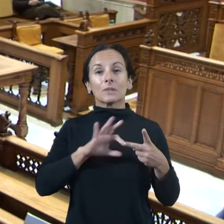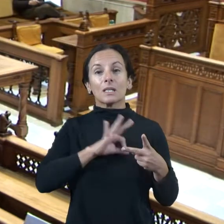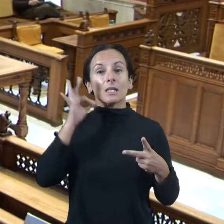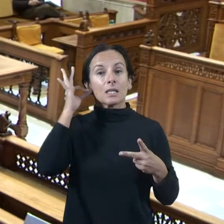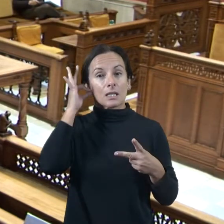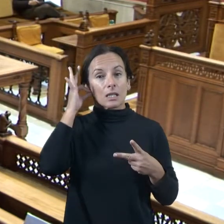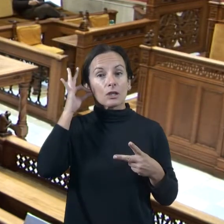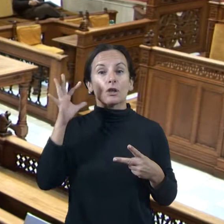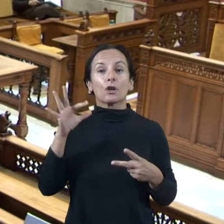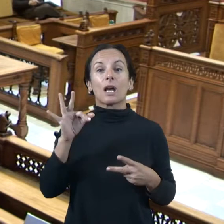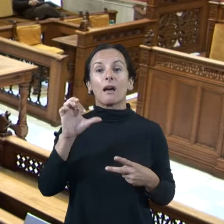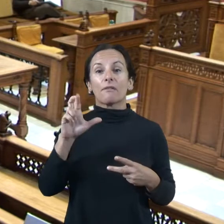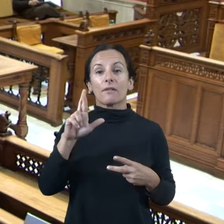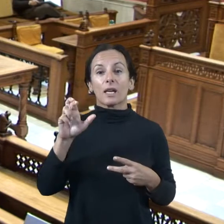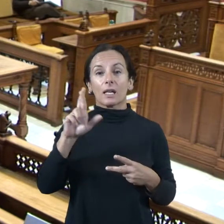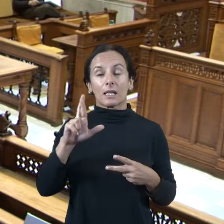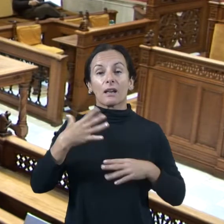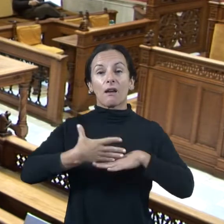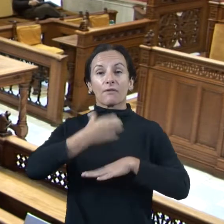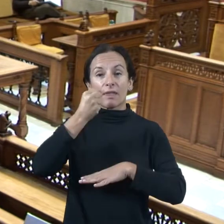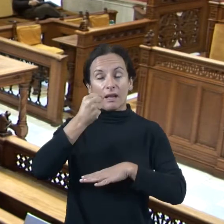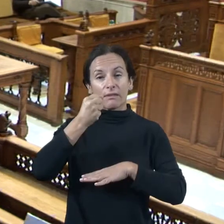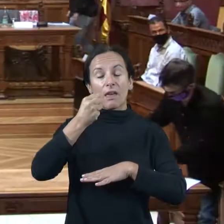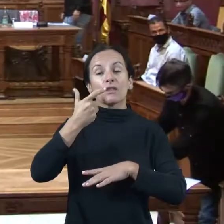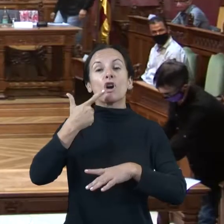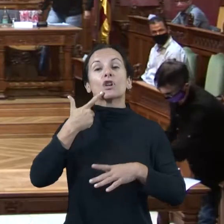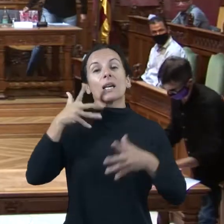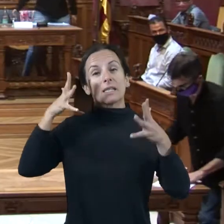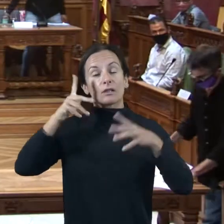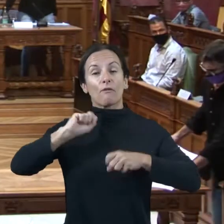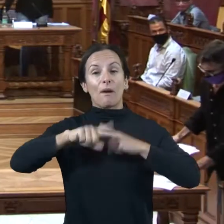Glòria Ferrer Camps, de la Federació d'Associacions de Familiars d'Alumnes.